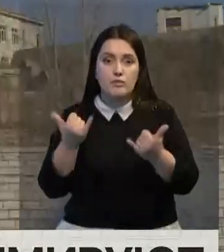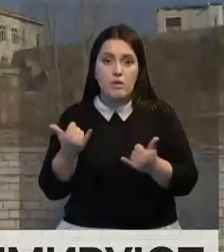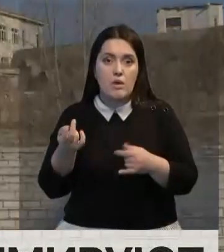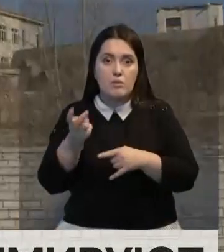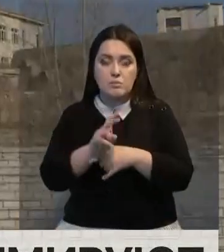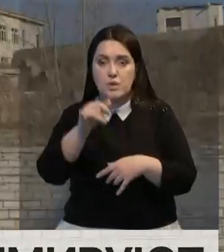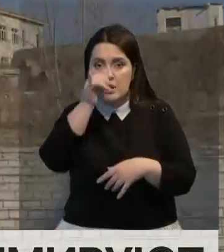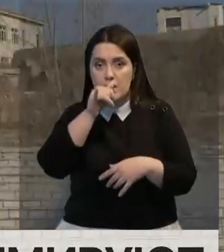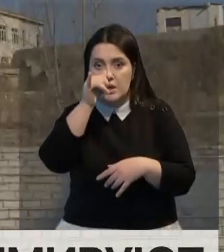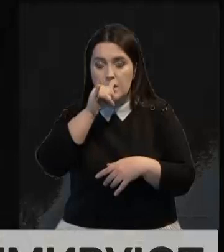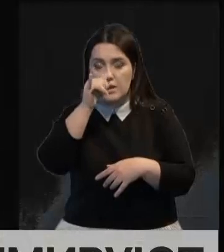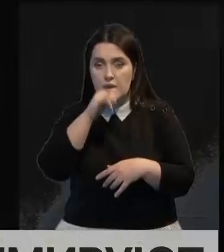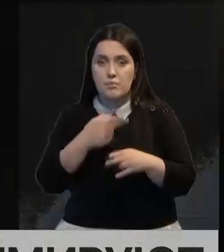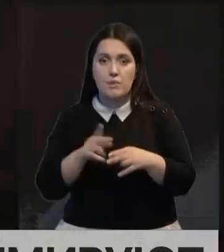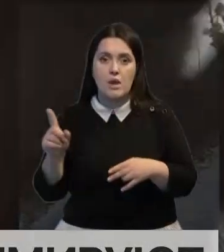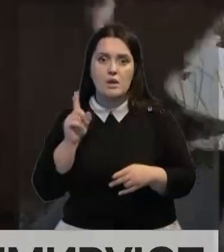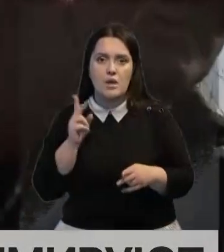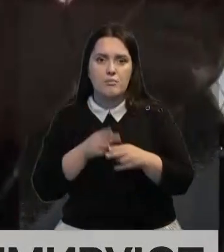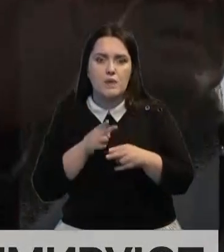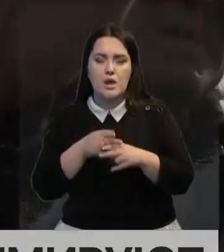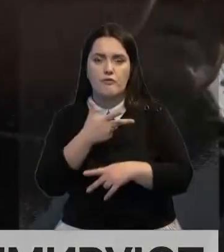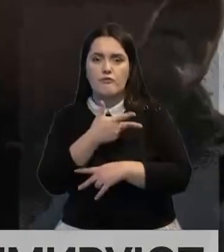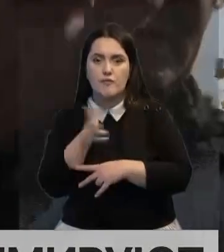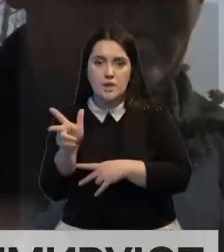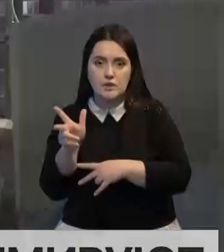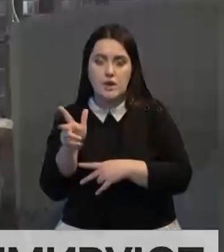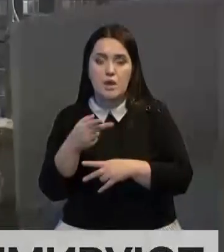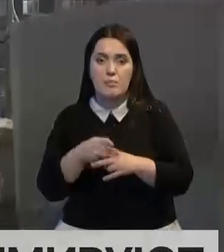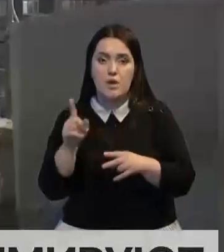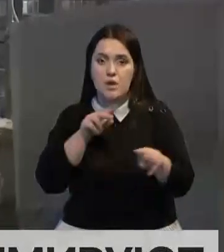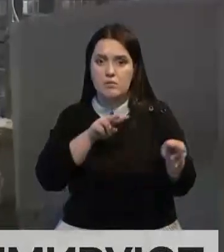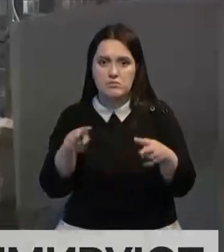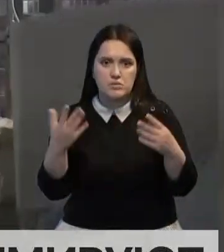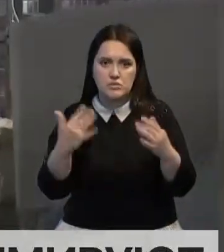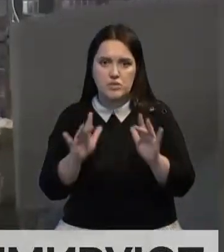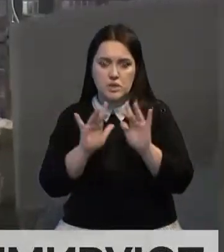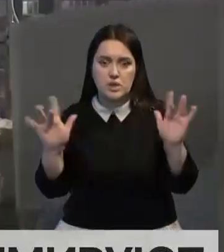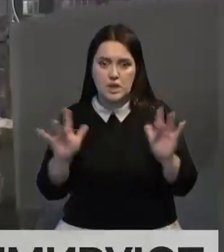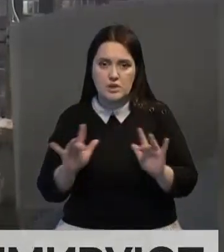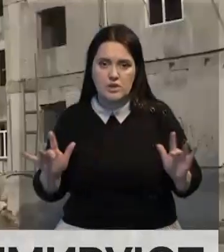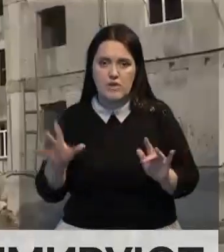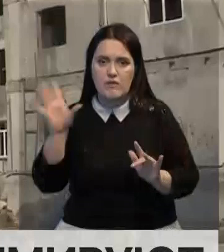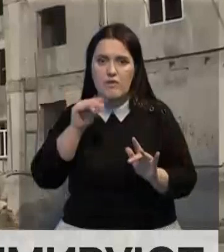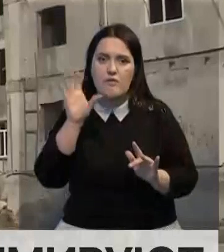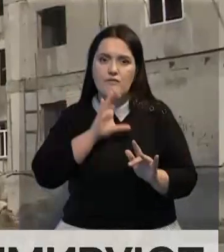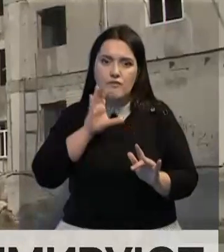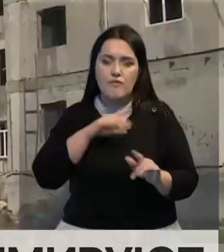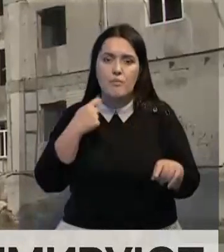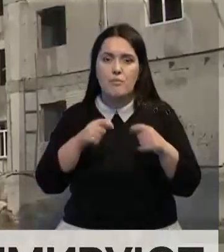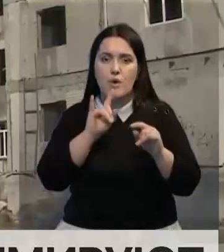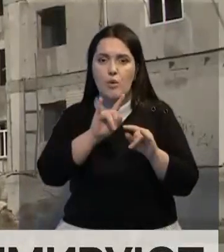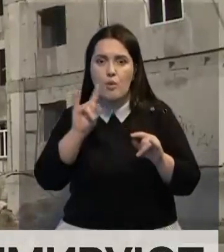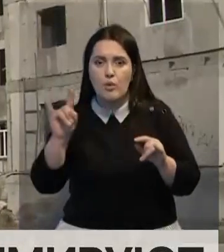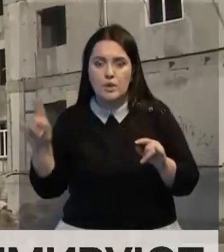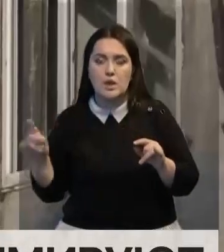подступится. Водительная охрана препятствует видеосъемке. Впрочем, охранять здесь уже нечего. Мародеры вывезли отсюда пластиковые окна,